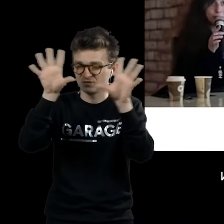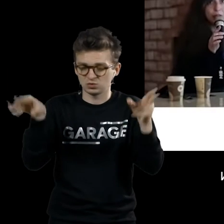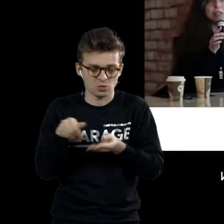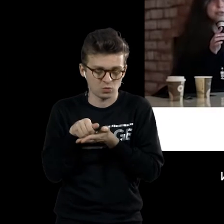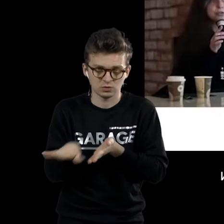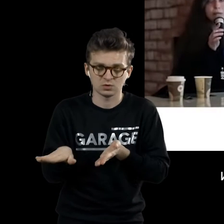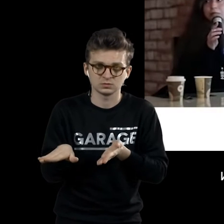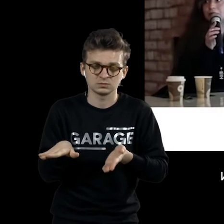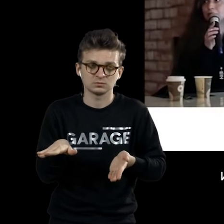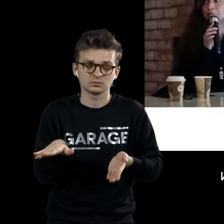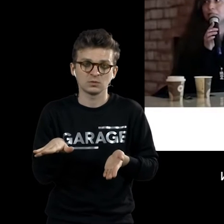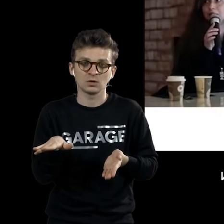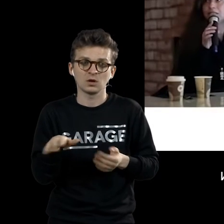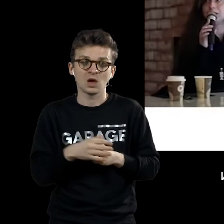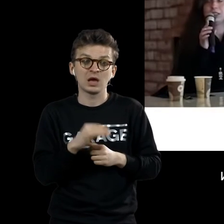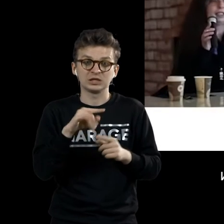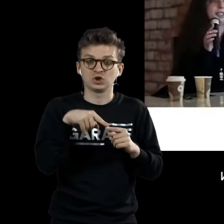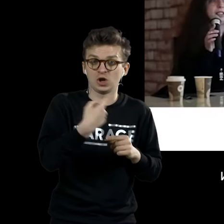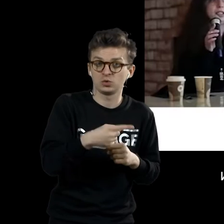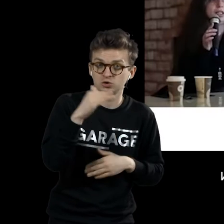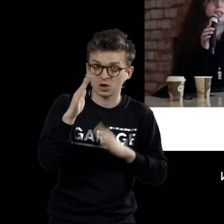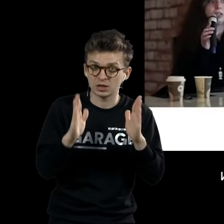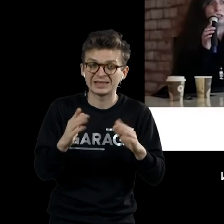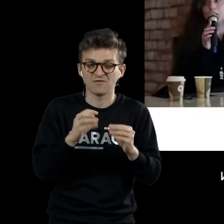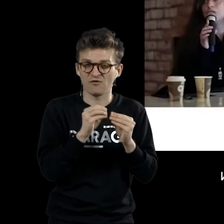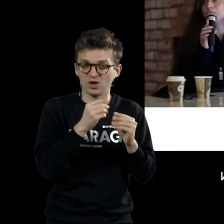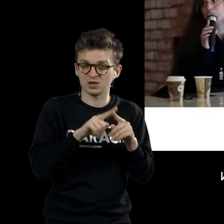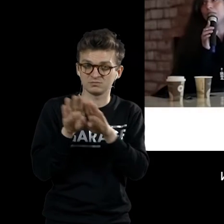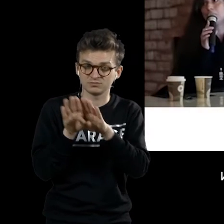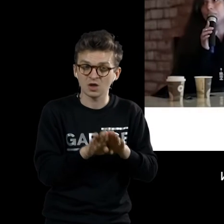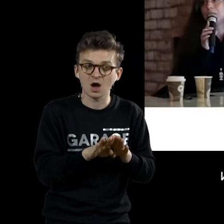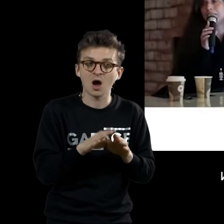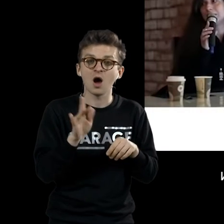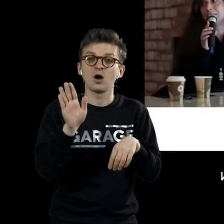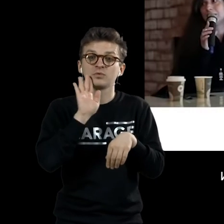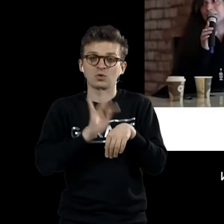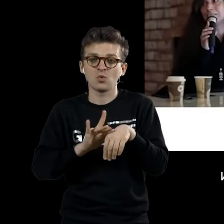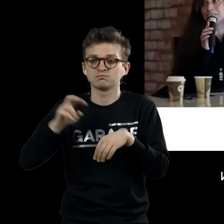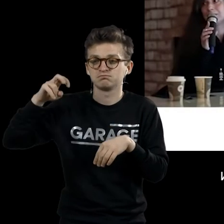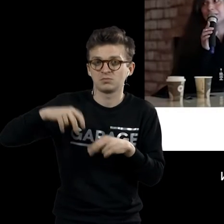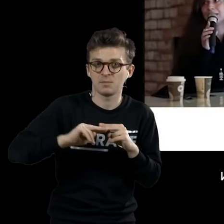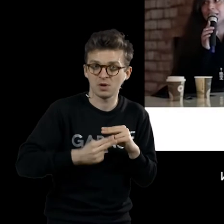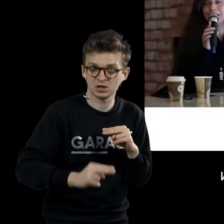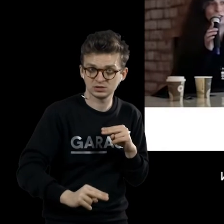того же времени следующая картина из этой серии «Обнаженная спускающаяся по лестнице».